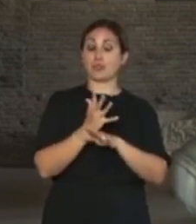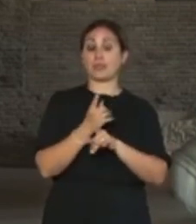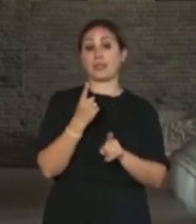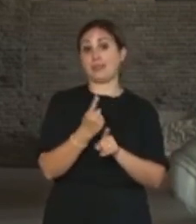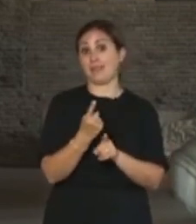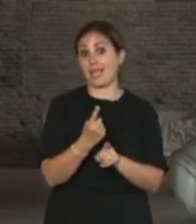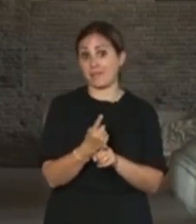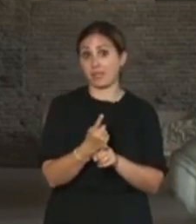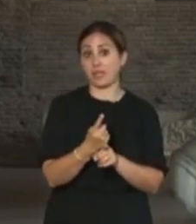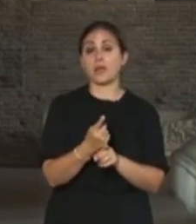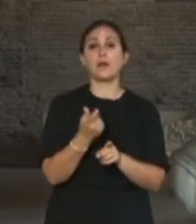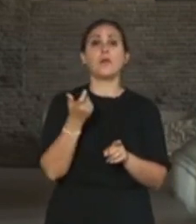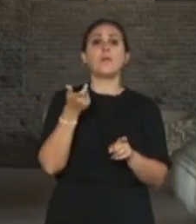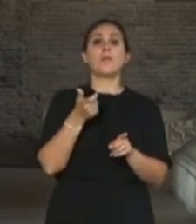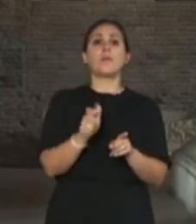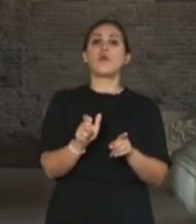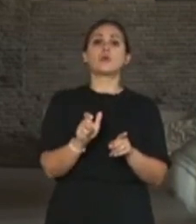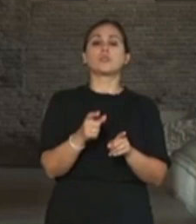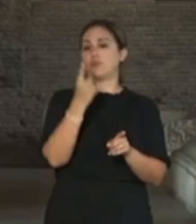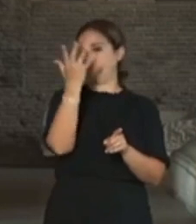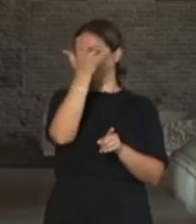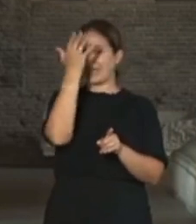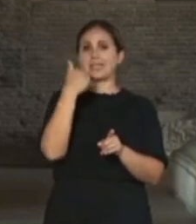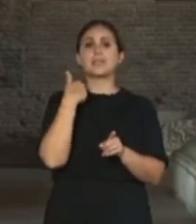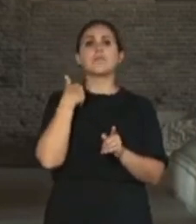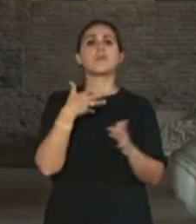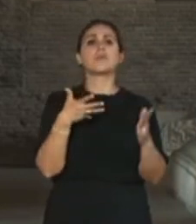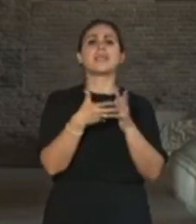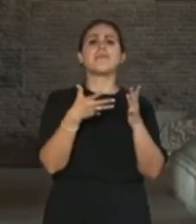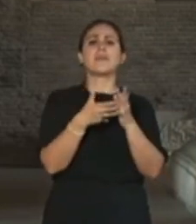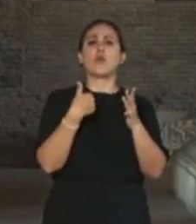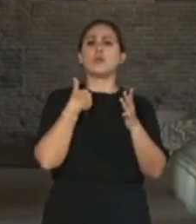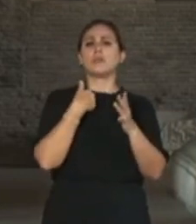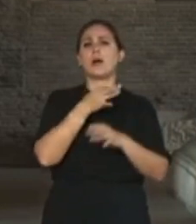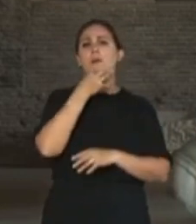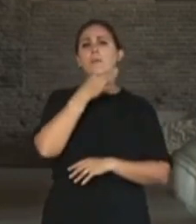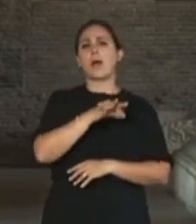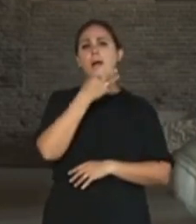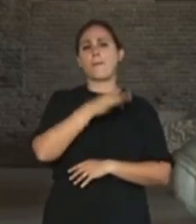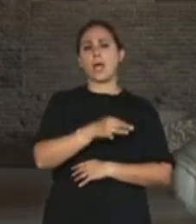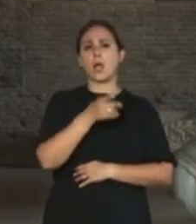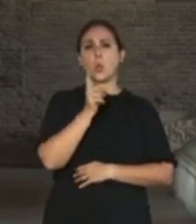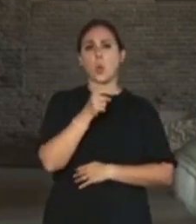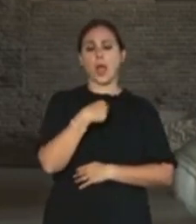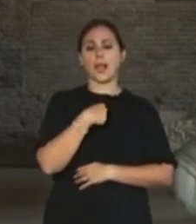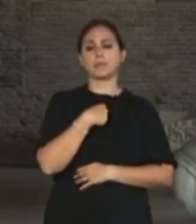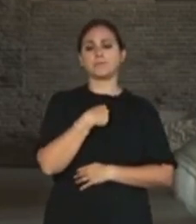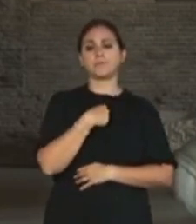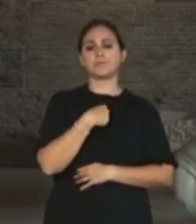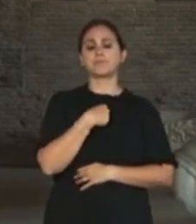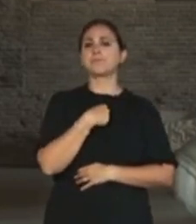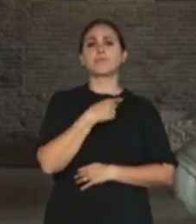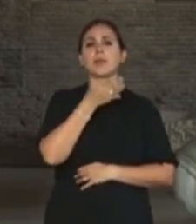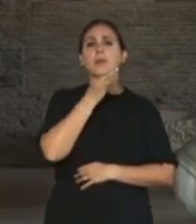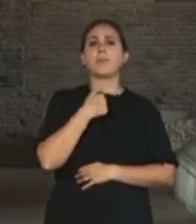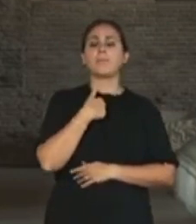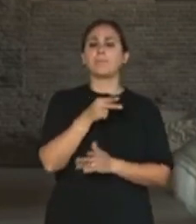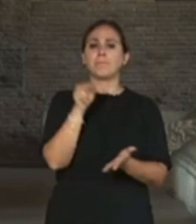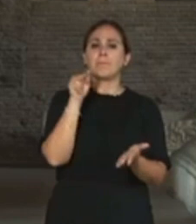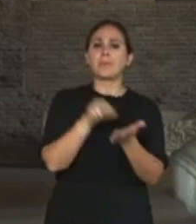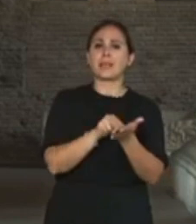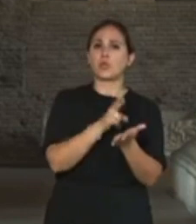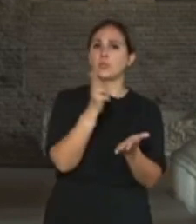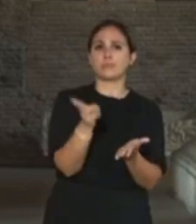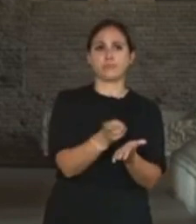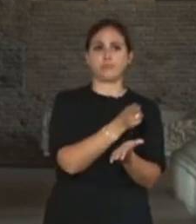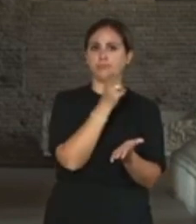difficoltà che io incontro e che spesso non posso prenotare, a parte che